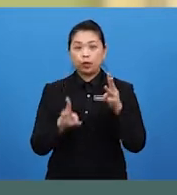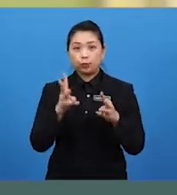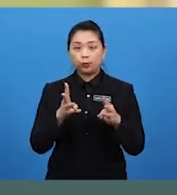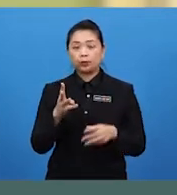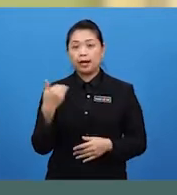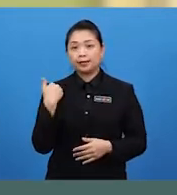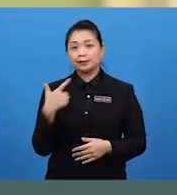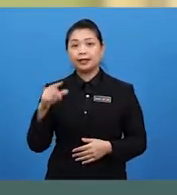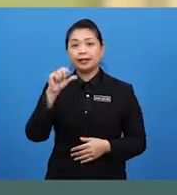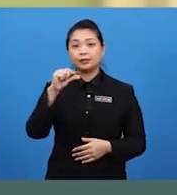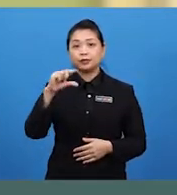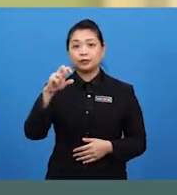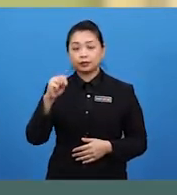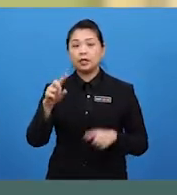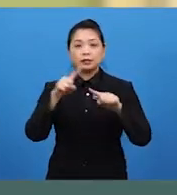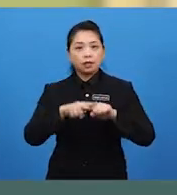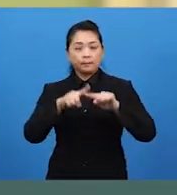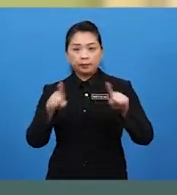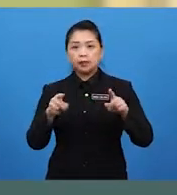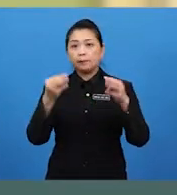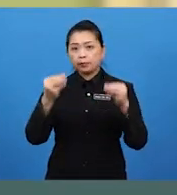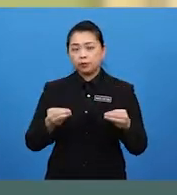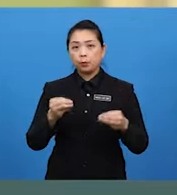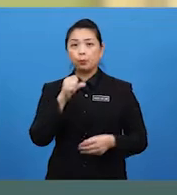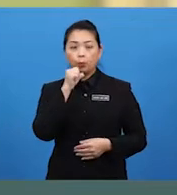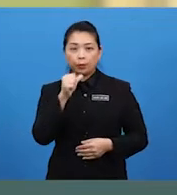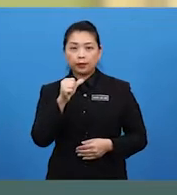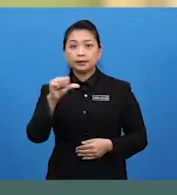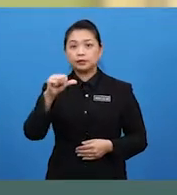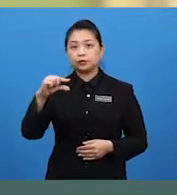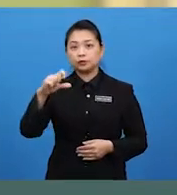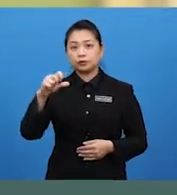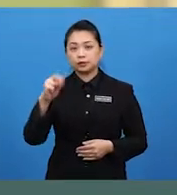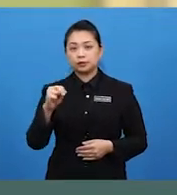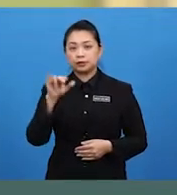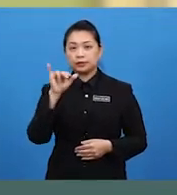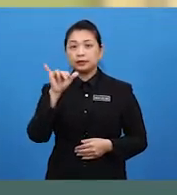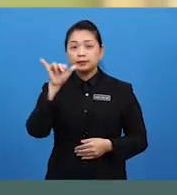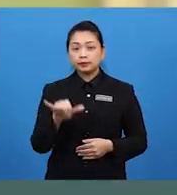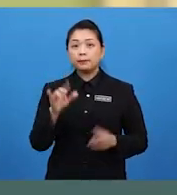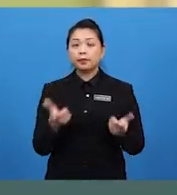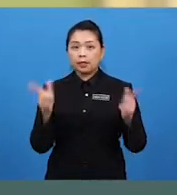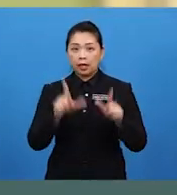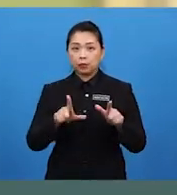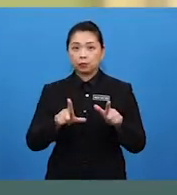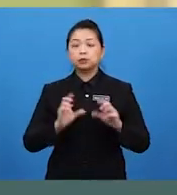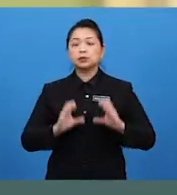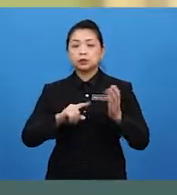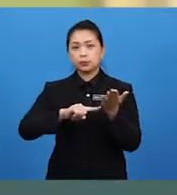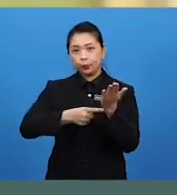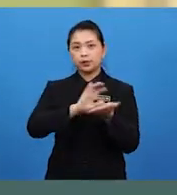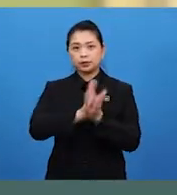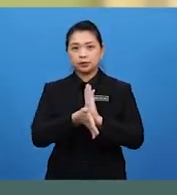merupakan ejen pendubungan, akan tetapi manusia bukanlah ejen pendubungan yang berlaku secara